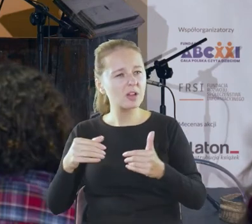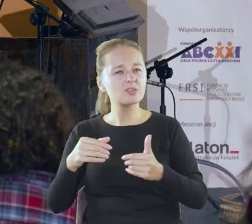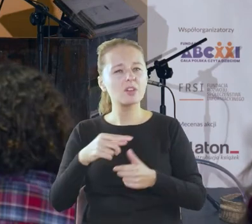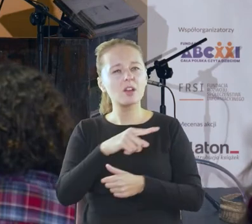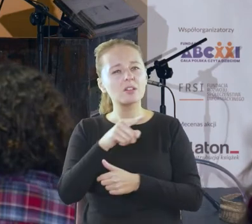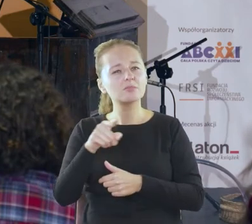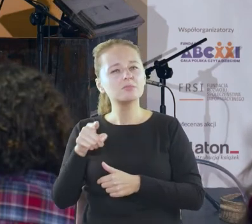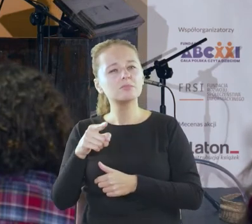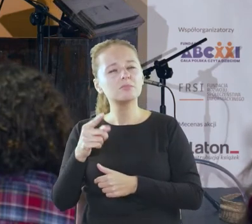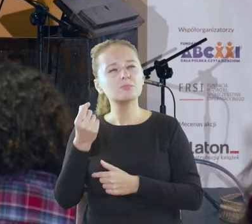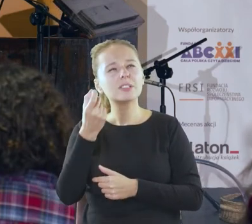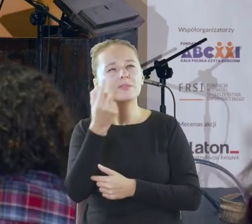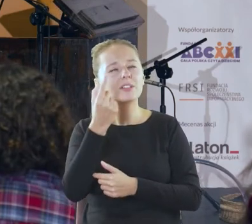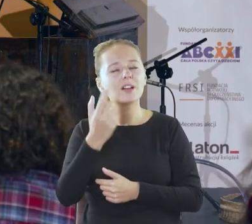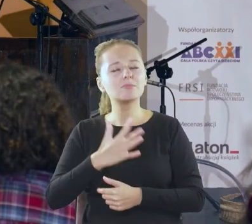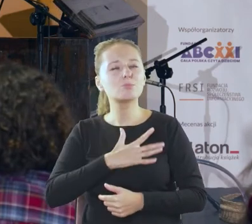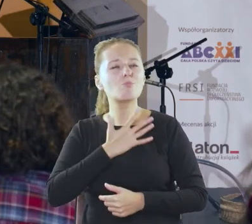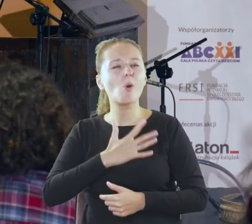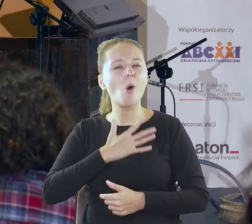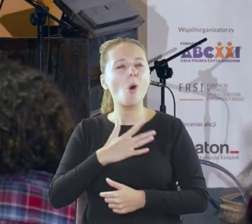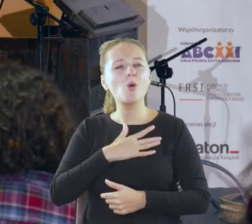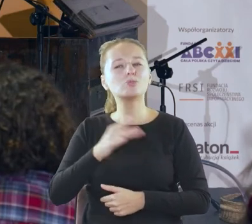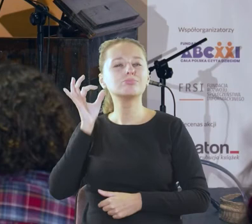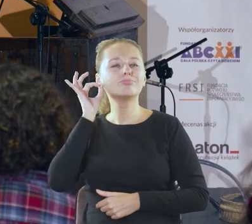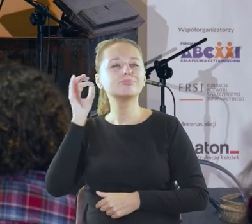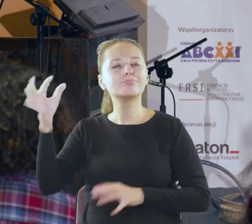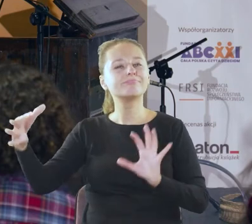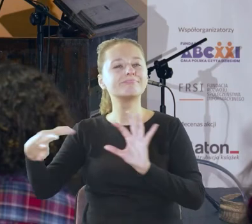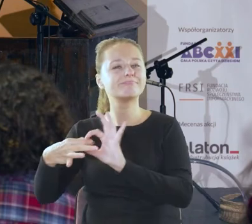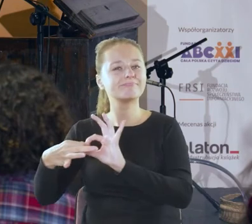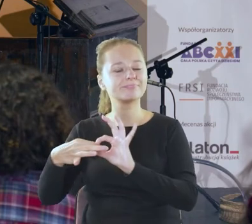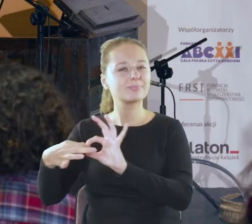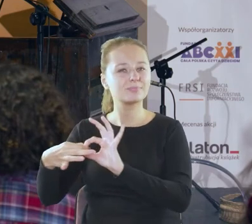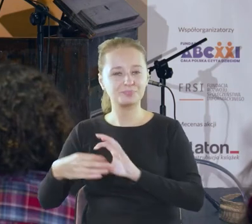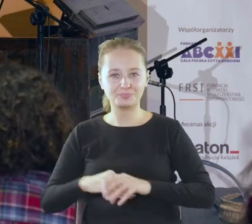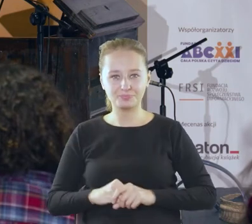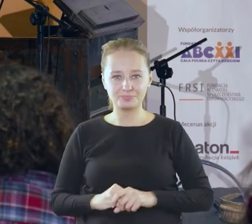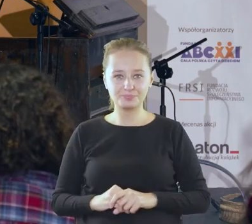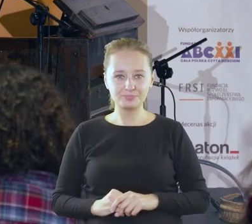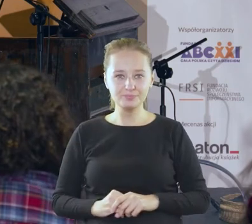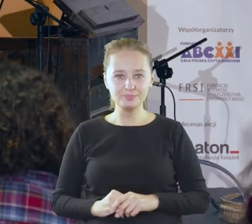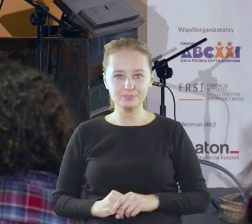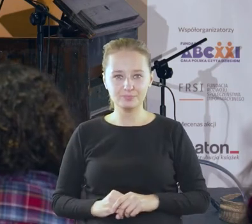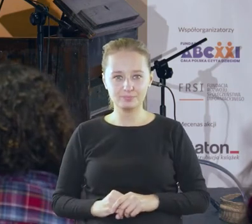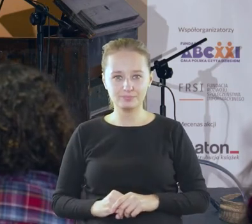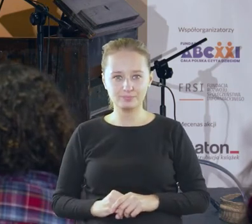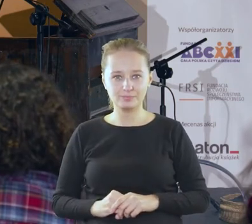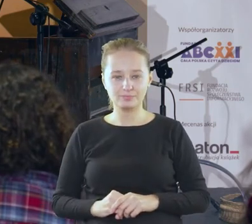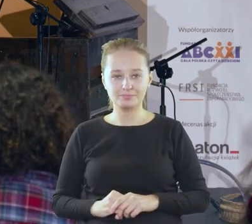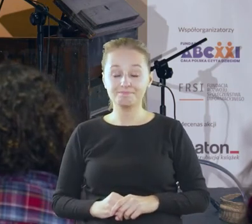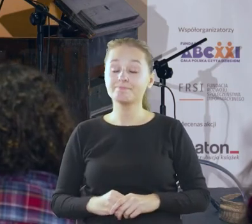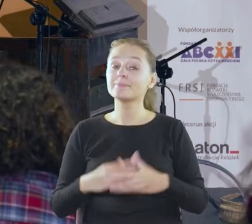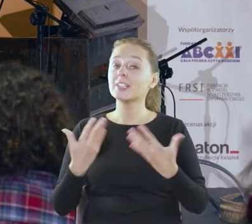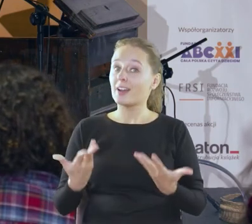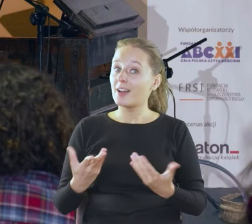współodczuwać z tą wędrowniczką tak żywo czującą świat a